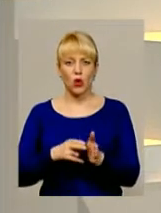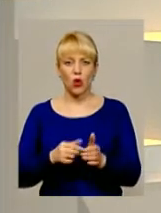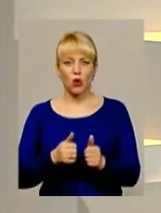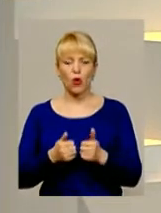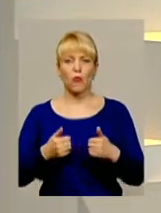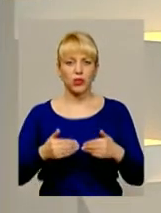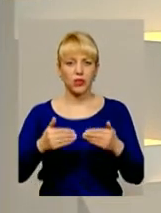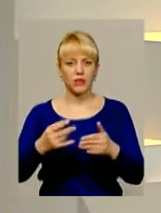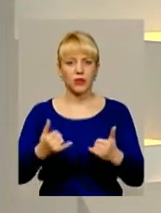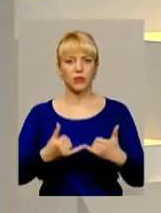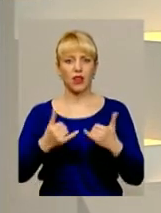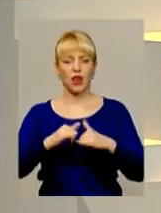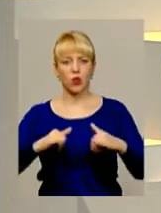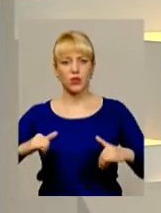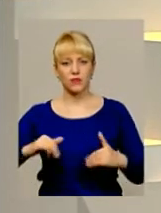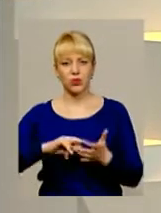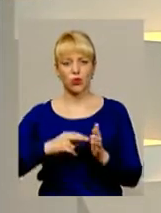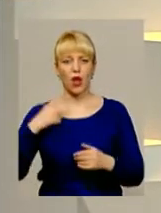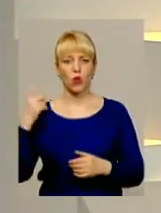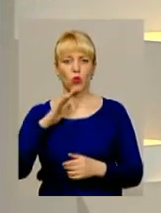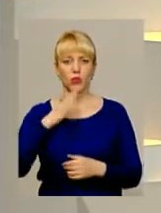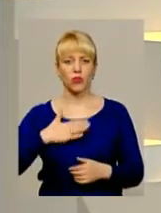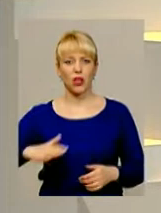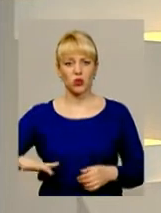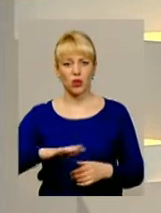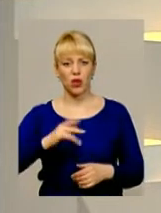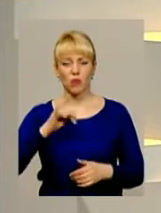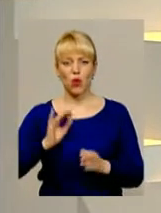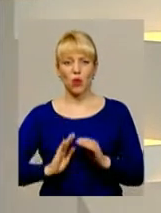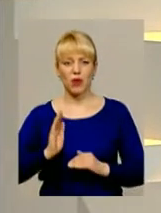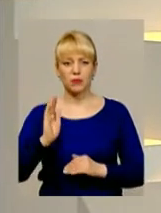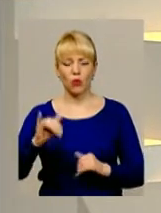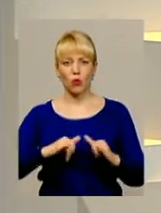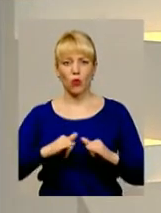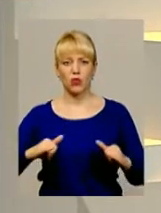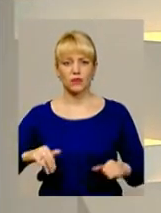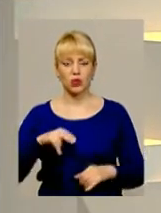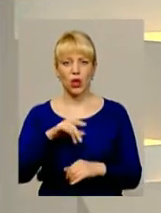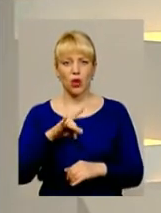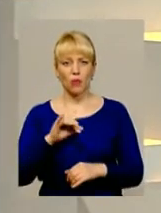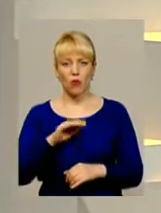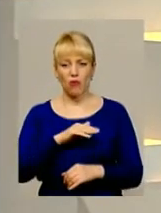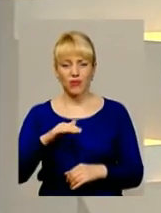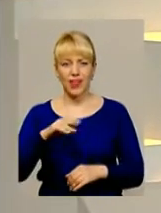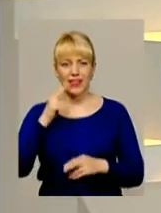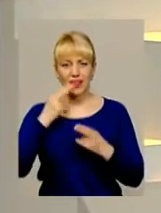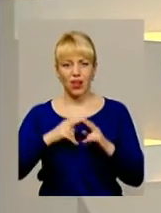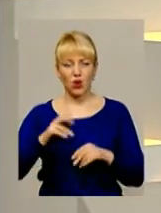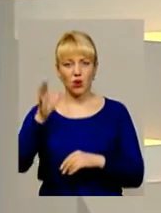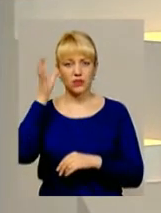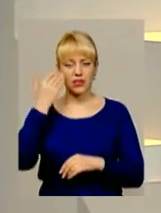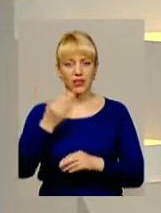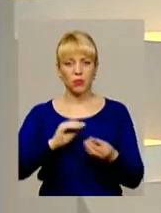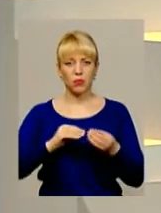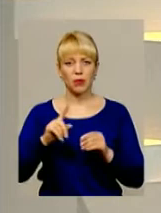економіки нашого краю і загалом України, про перспективи розвитку профтехосвіти, про її проблеми. І чого